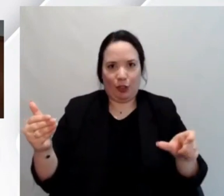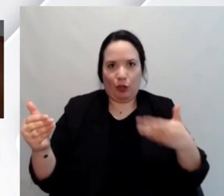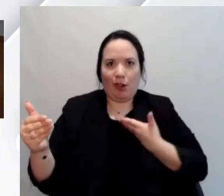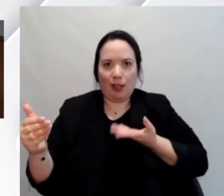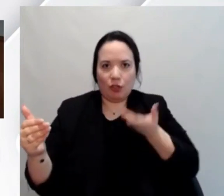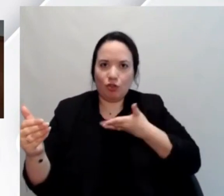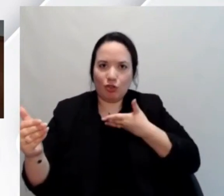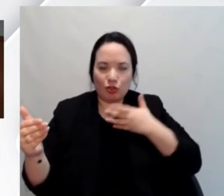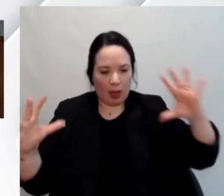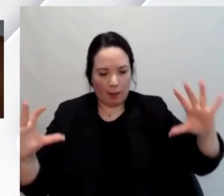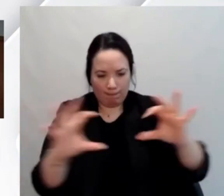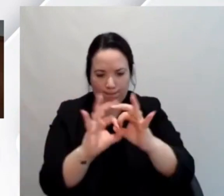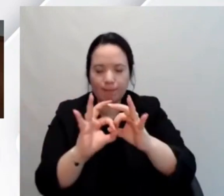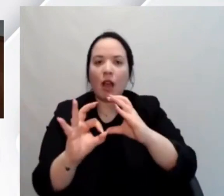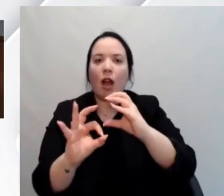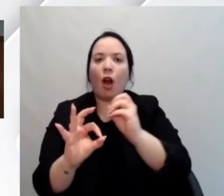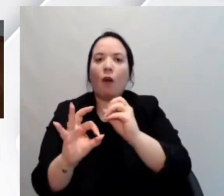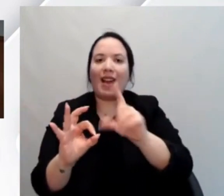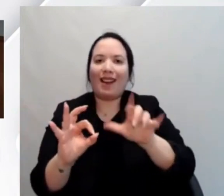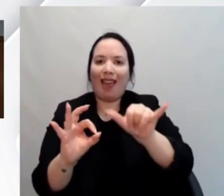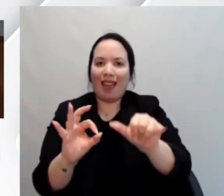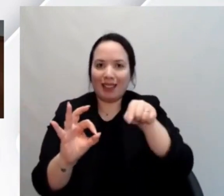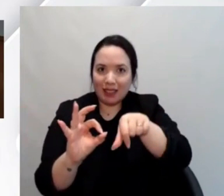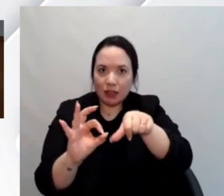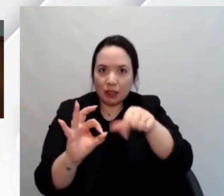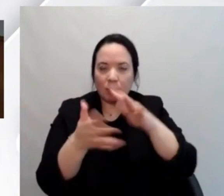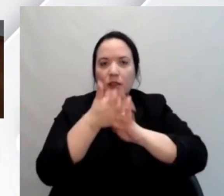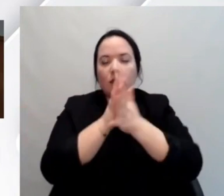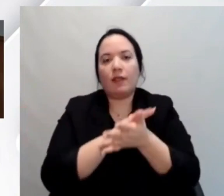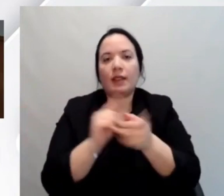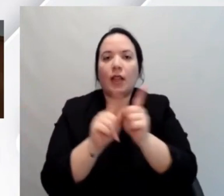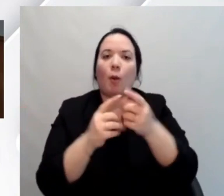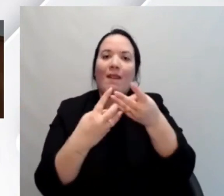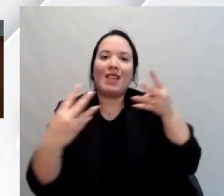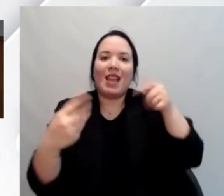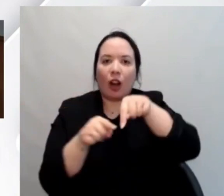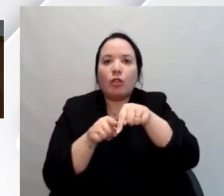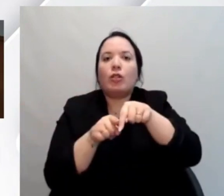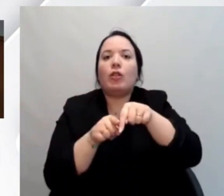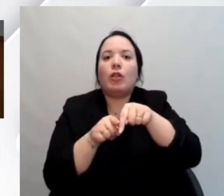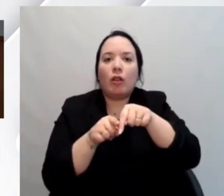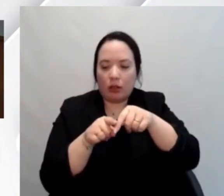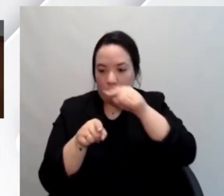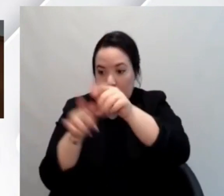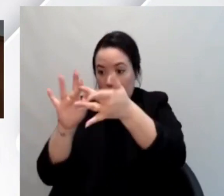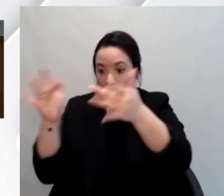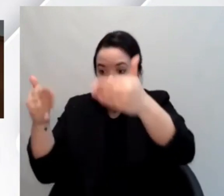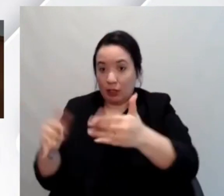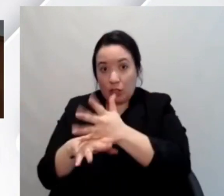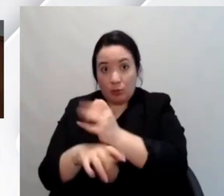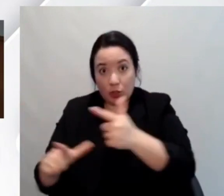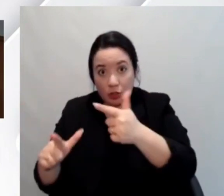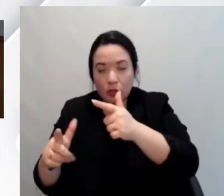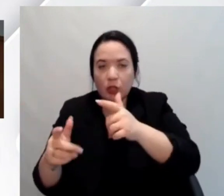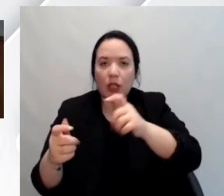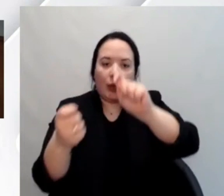disabilità che la utilizza in maniera tale che viene in qualche misura diciamo reinterpretata ricostruita una